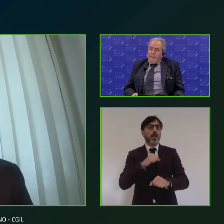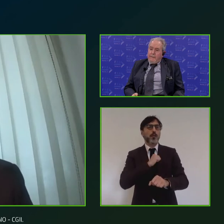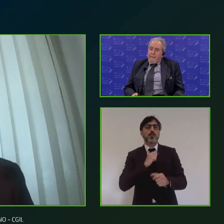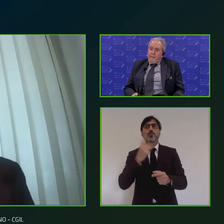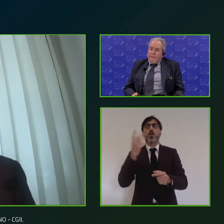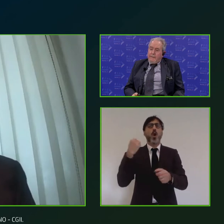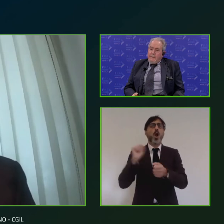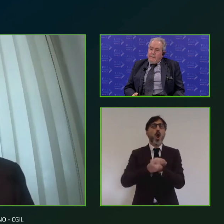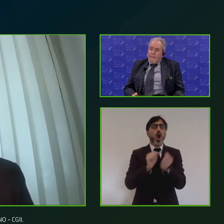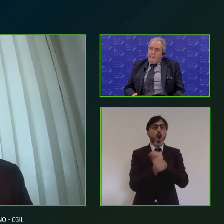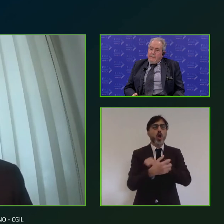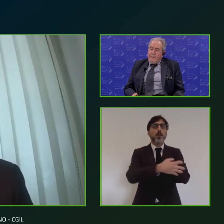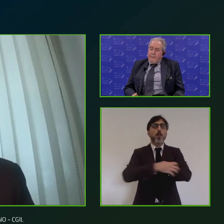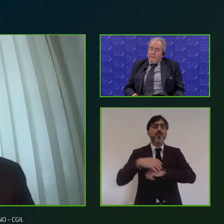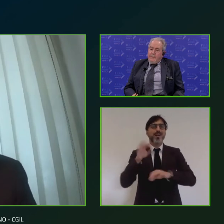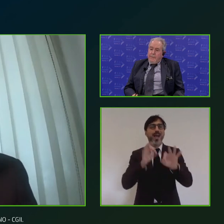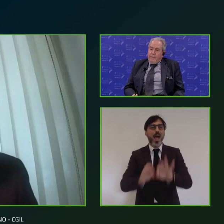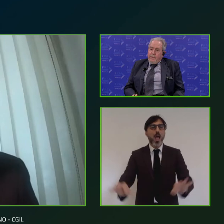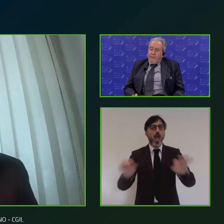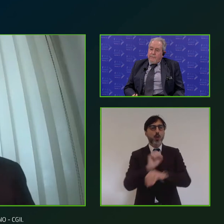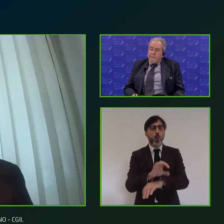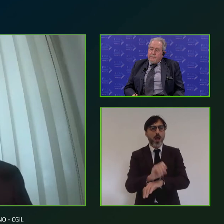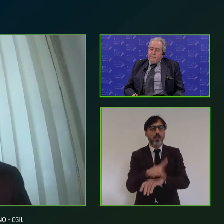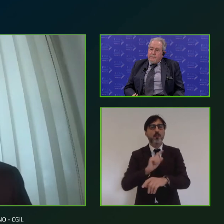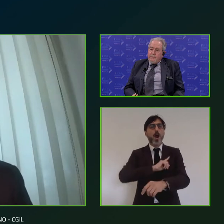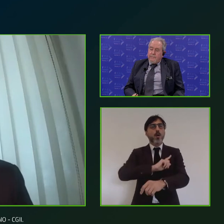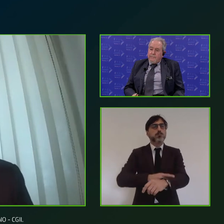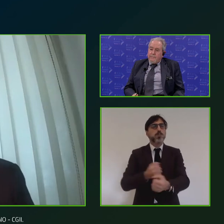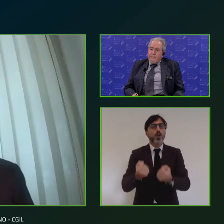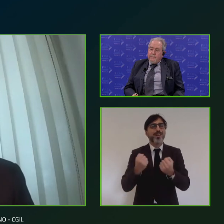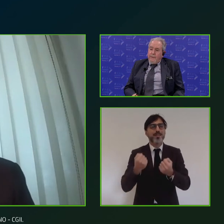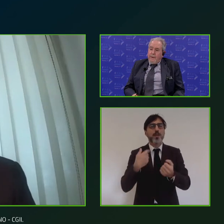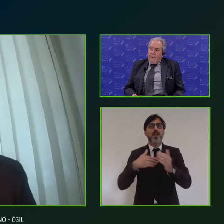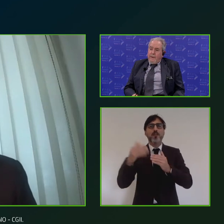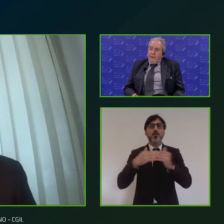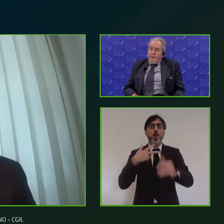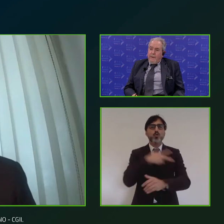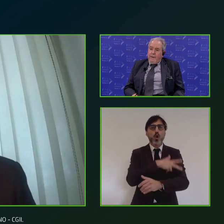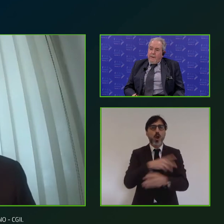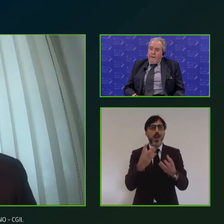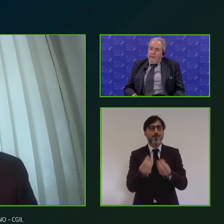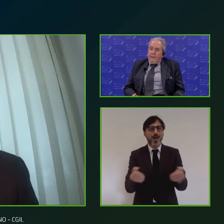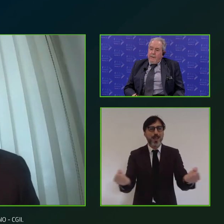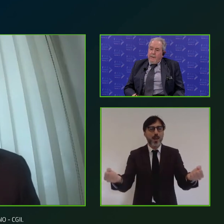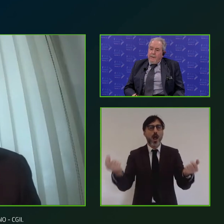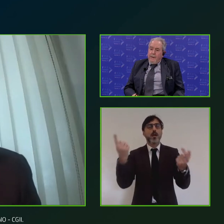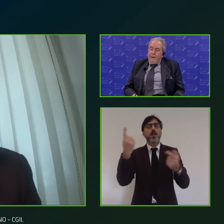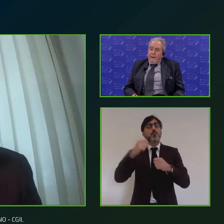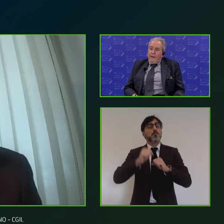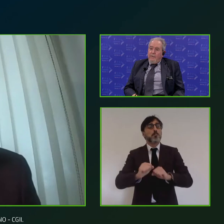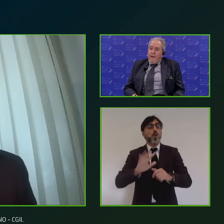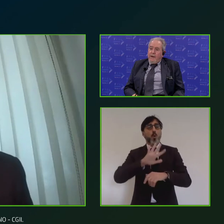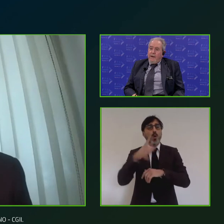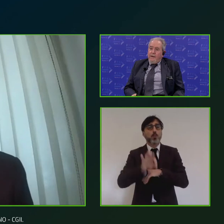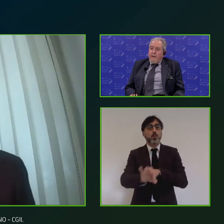lotta alla povertà educativa il potenziamento delle infrastrutture sociali e materiali il favor come